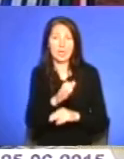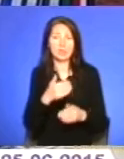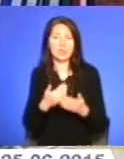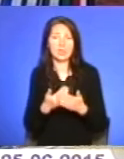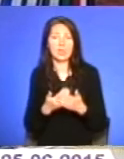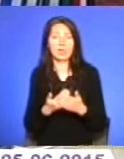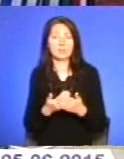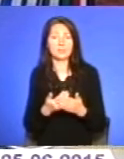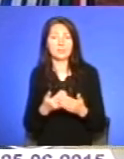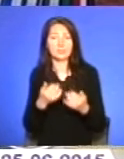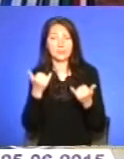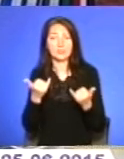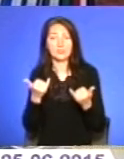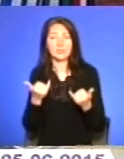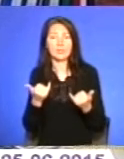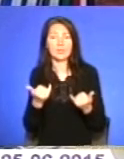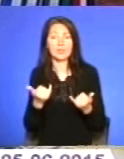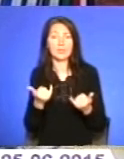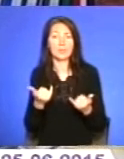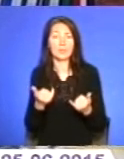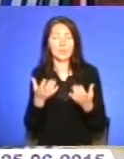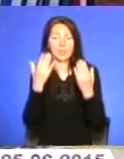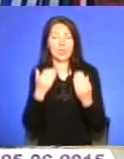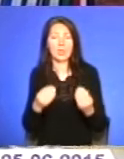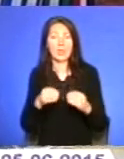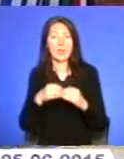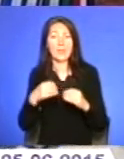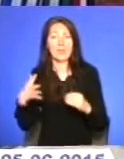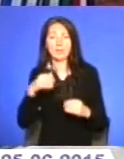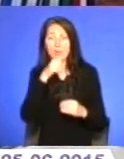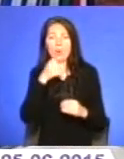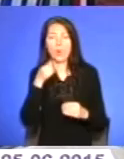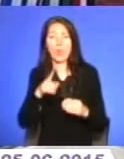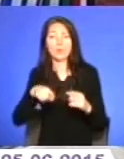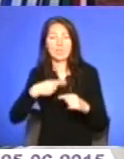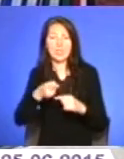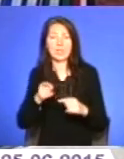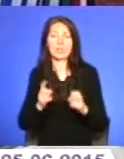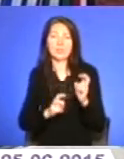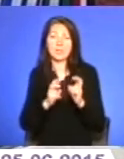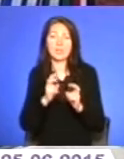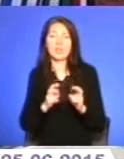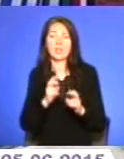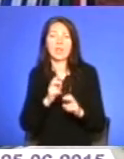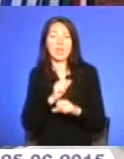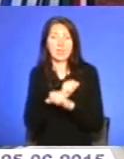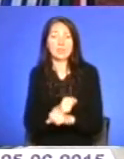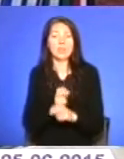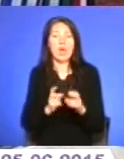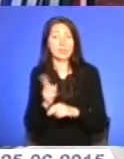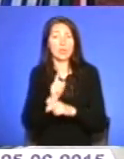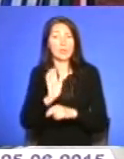сьогоднішнє ліття, тобто 15-го року, через станцію Тернопіль будуть проходити 112